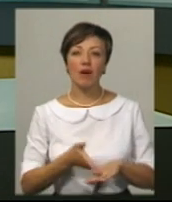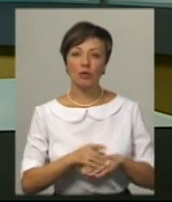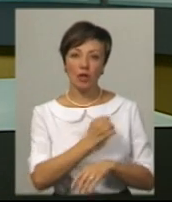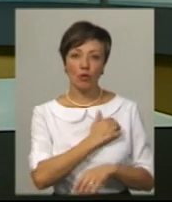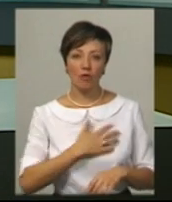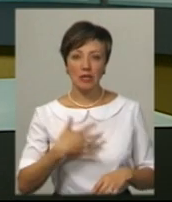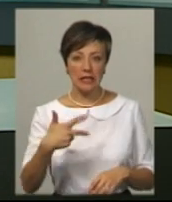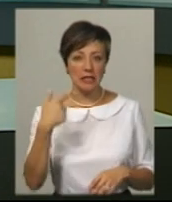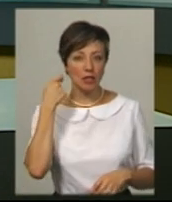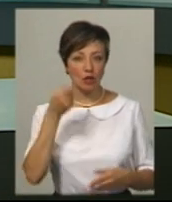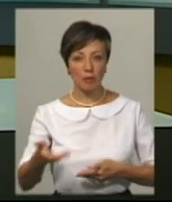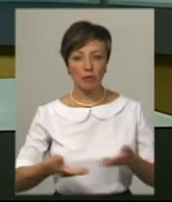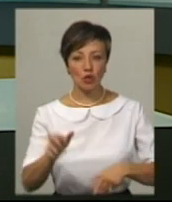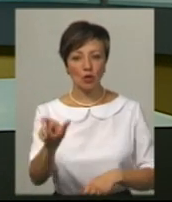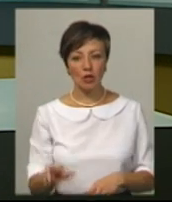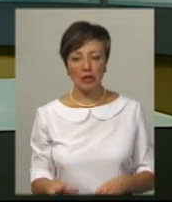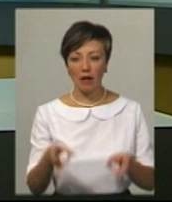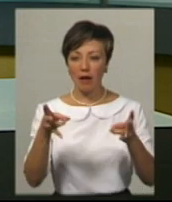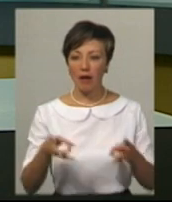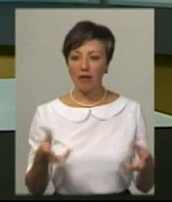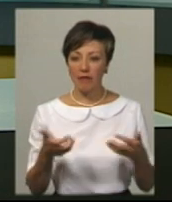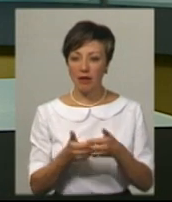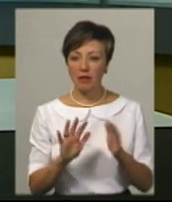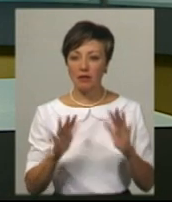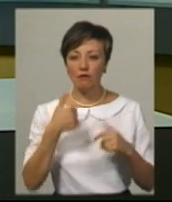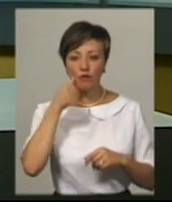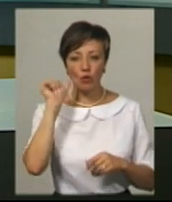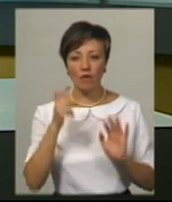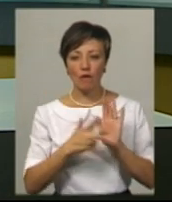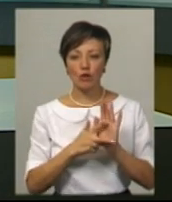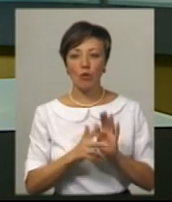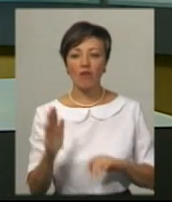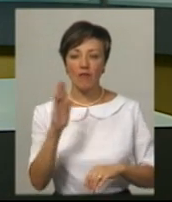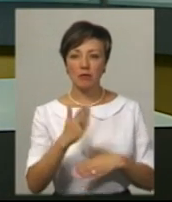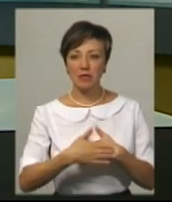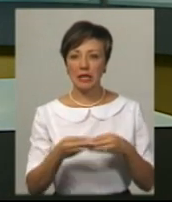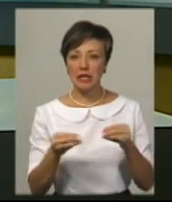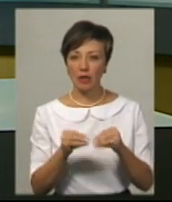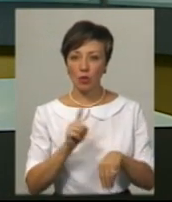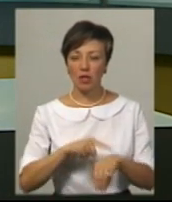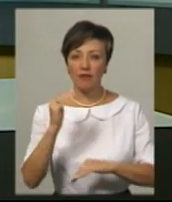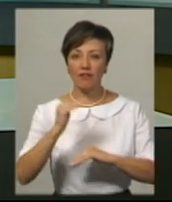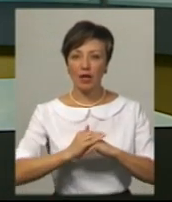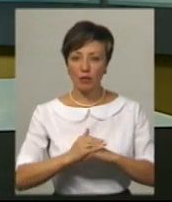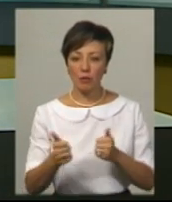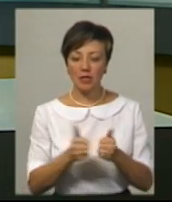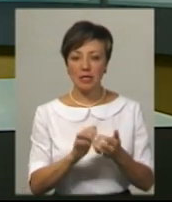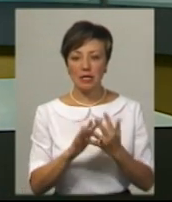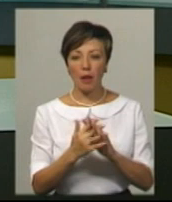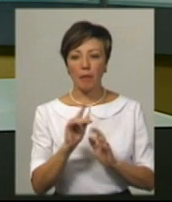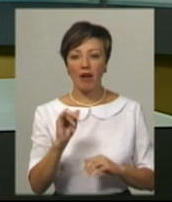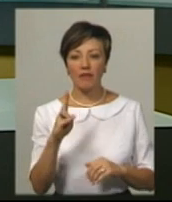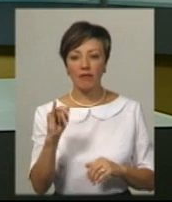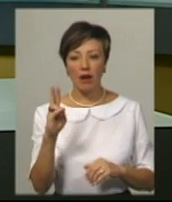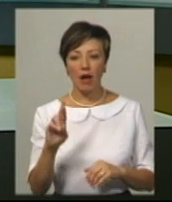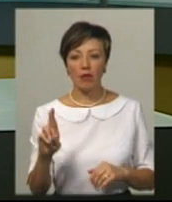травмувався 30-річний пішохід. Дорожньо-транспортна пригода сталася вчора, 8 вересня, близько 10-ї години вечора поблизу села Правдівка